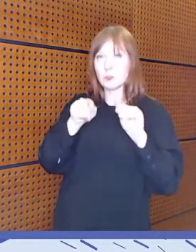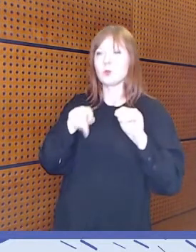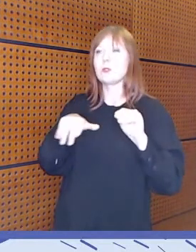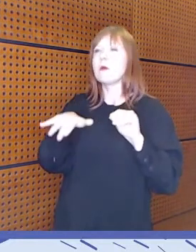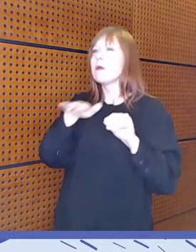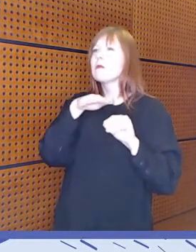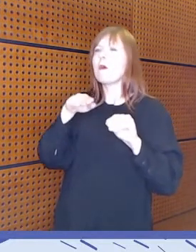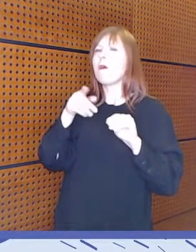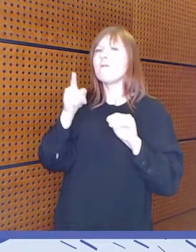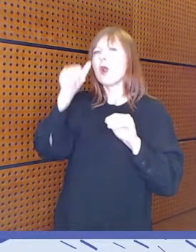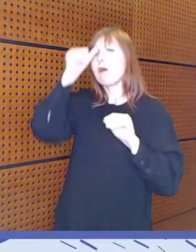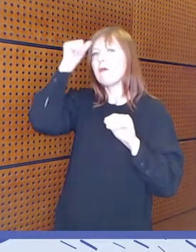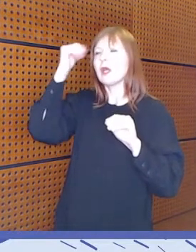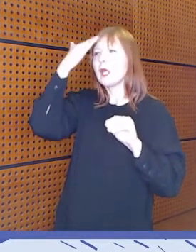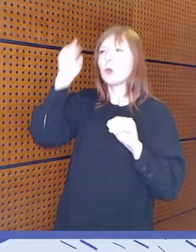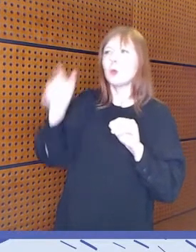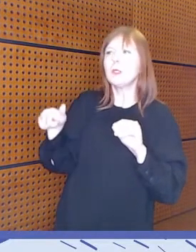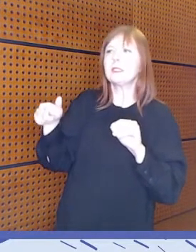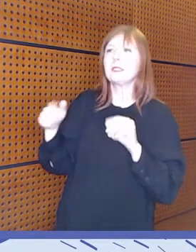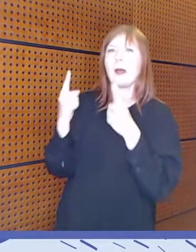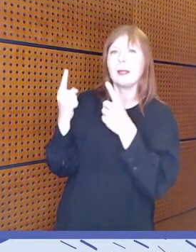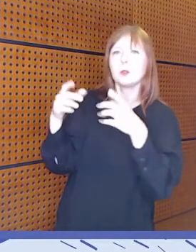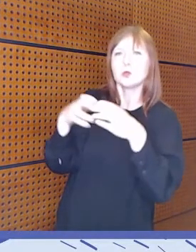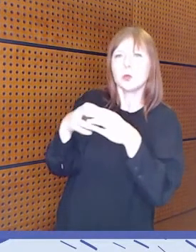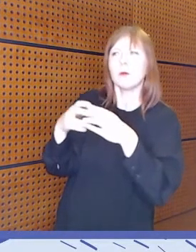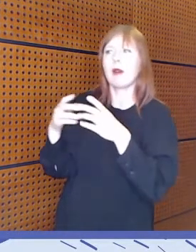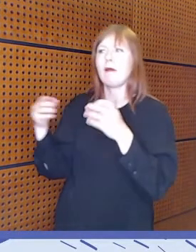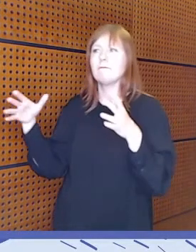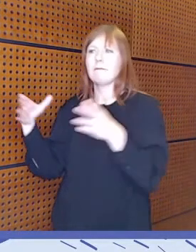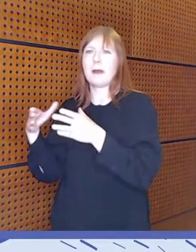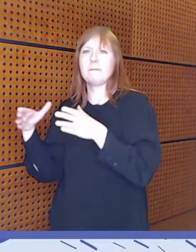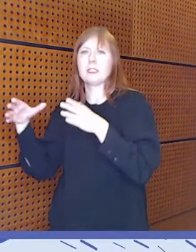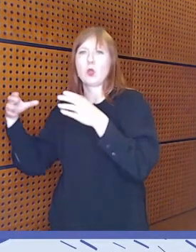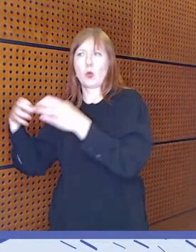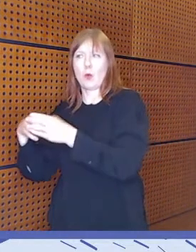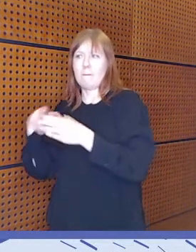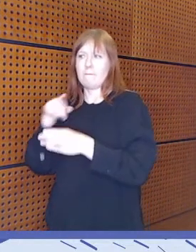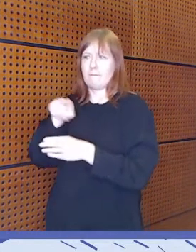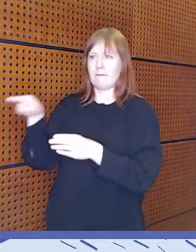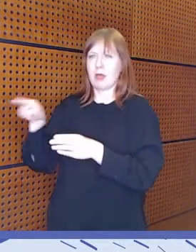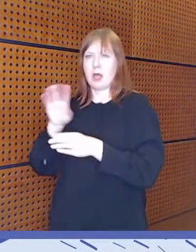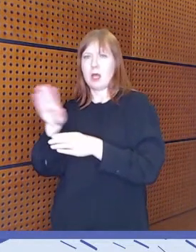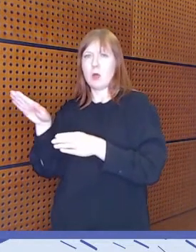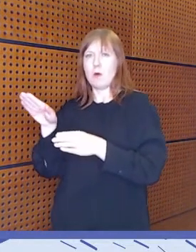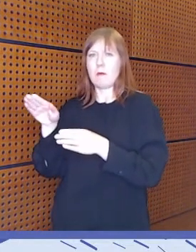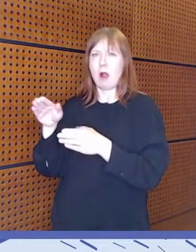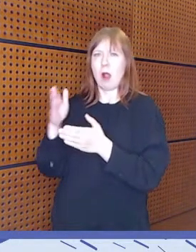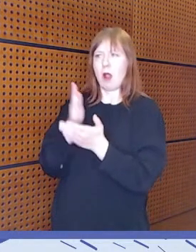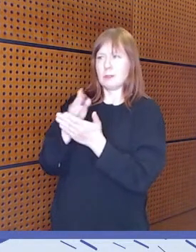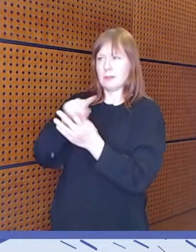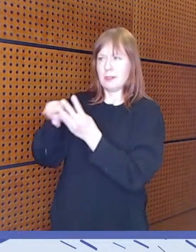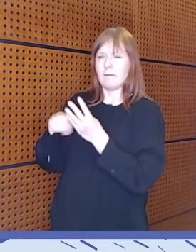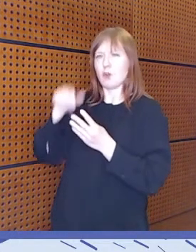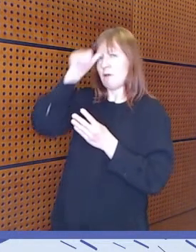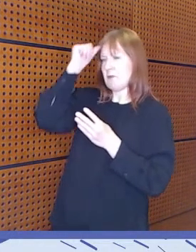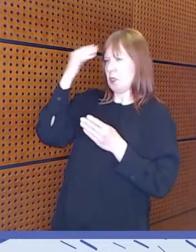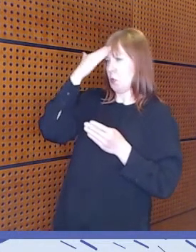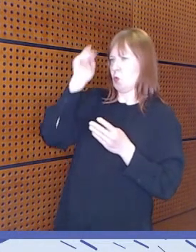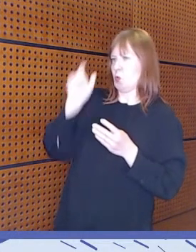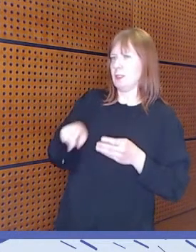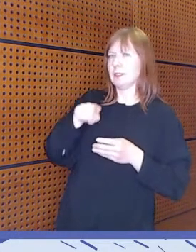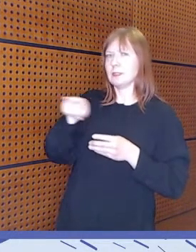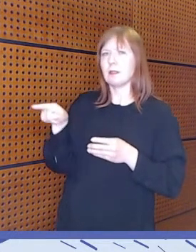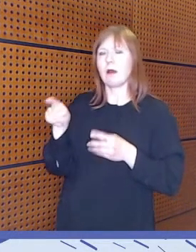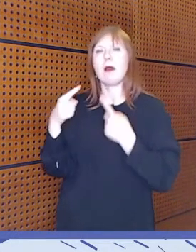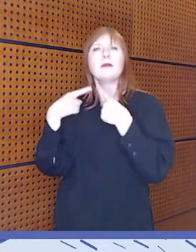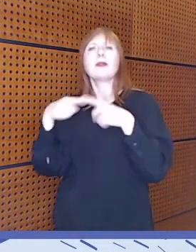tunnistaa erityis ja vähemmistöryhmien haasteita tai erilaisten ihmisten